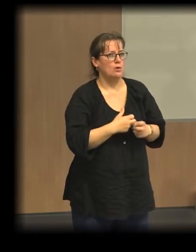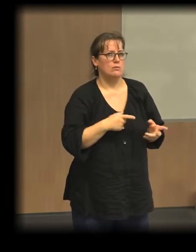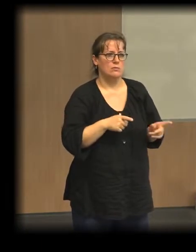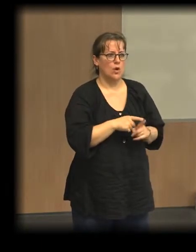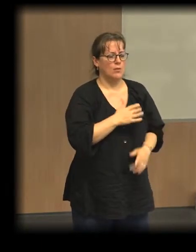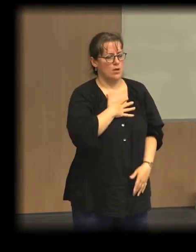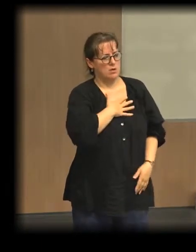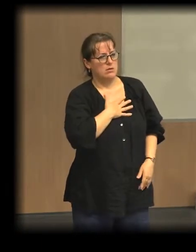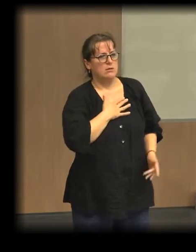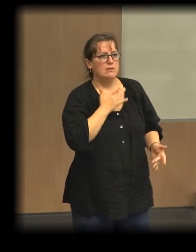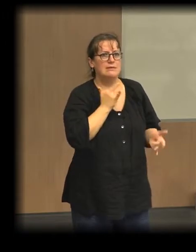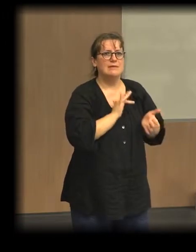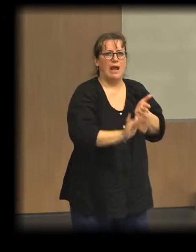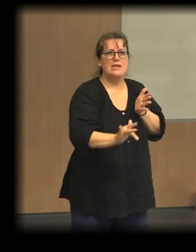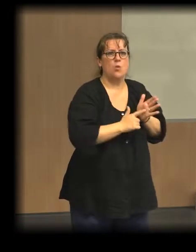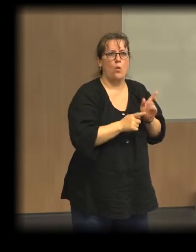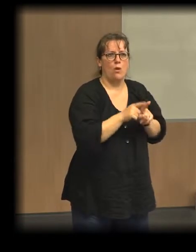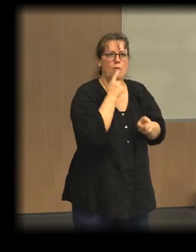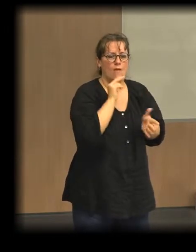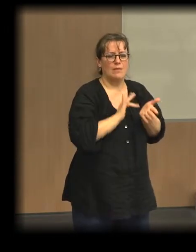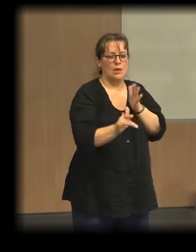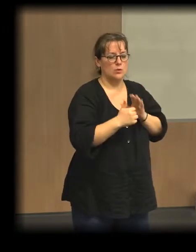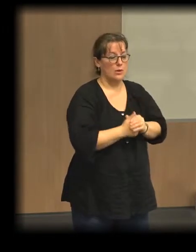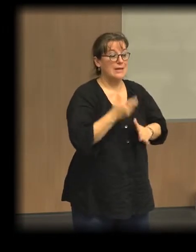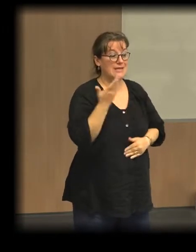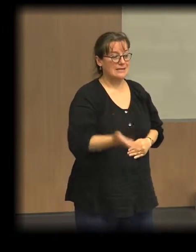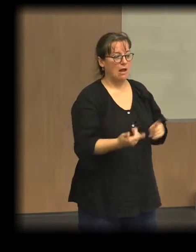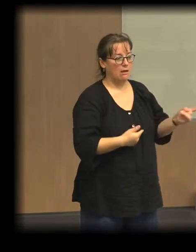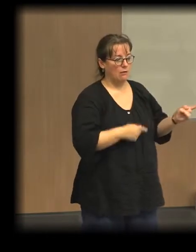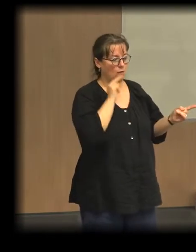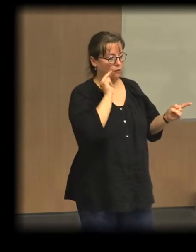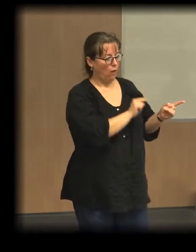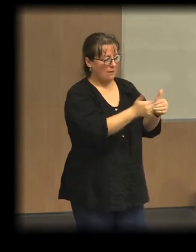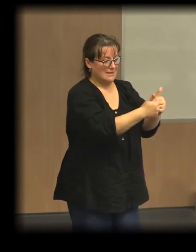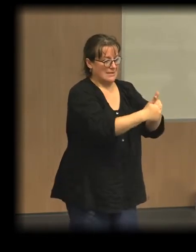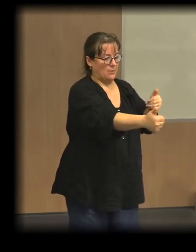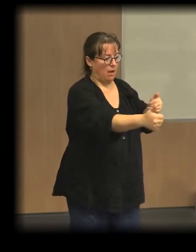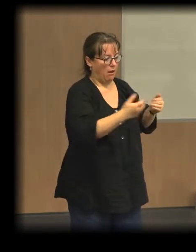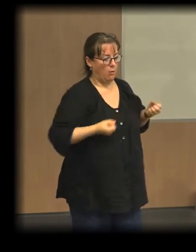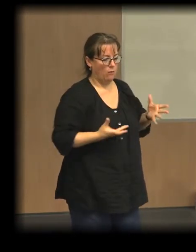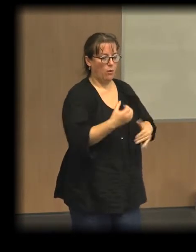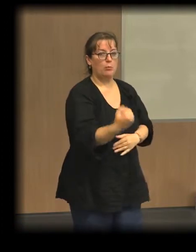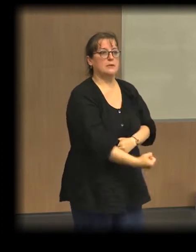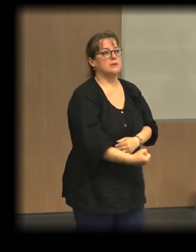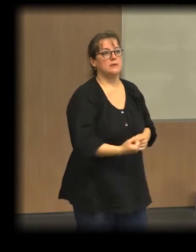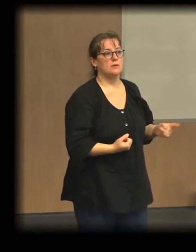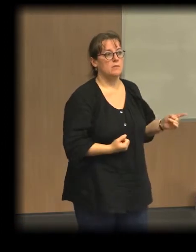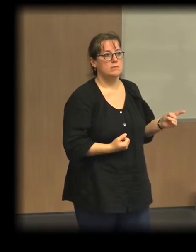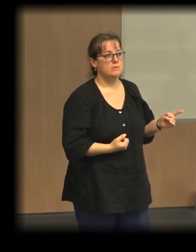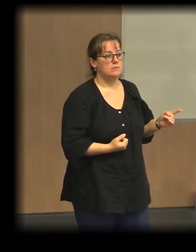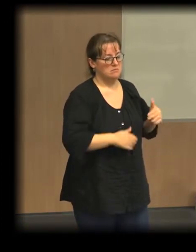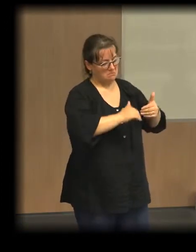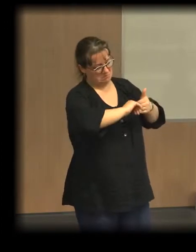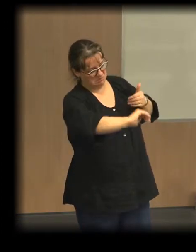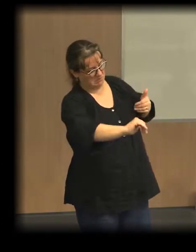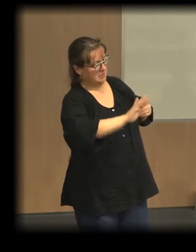premier scénario, il est en train d'entretenir les clivages au sein du monde de l'économie sociale et solidaire,